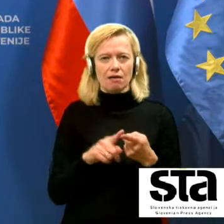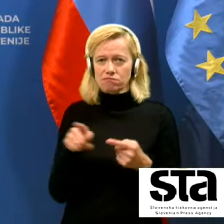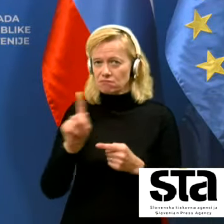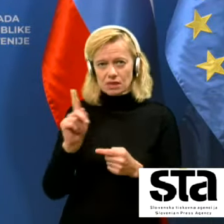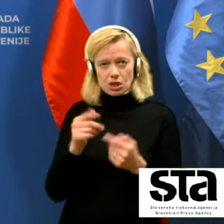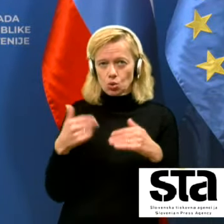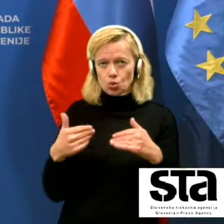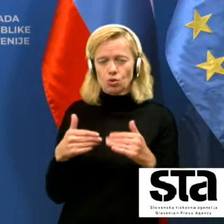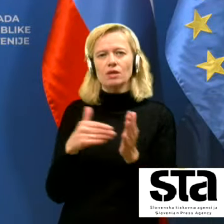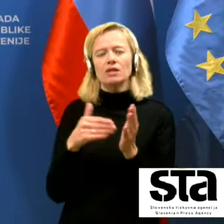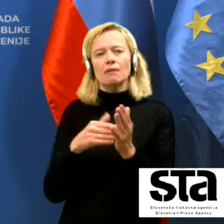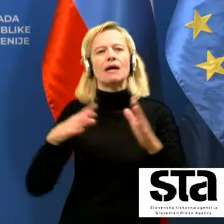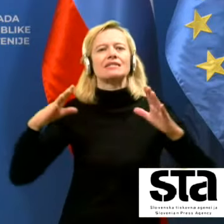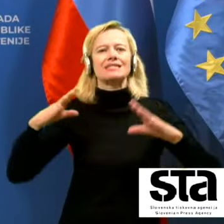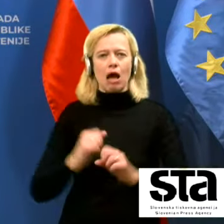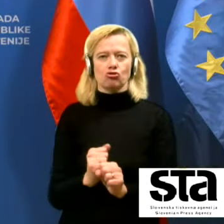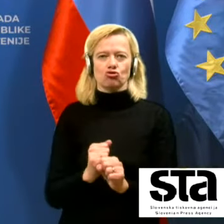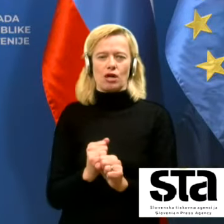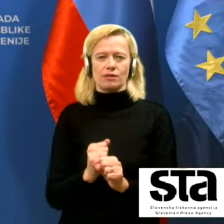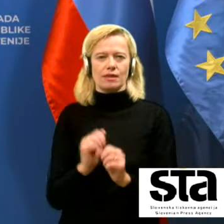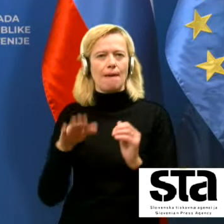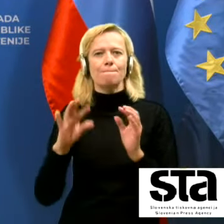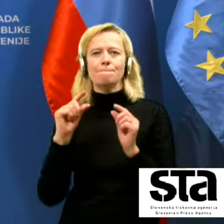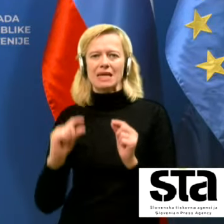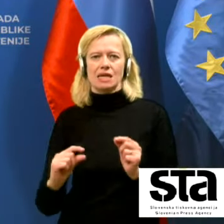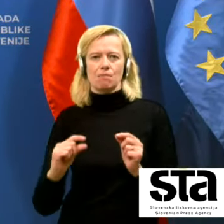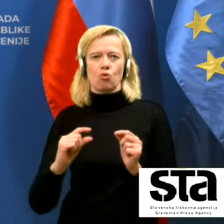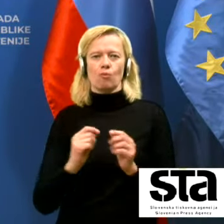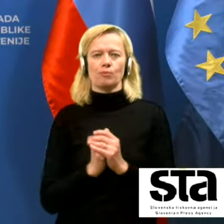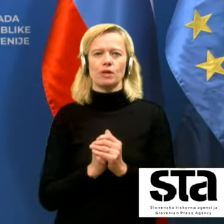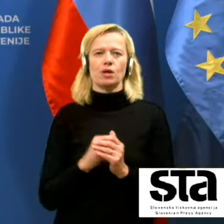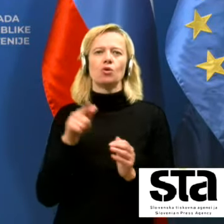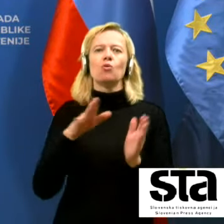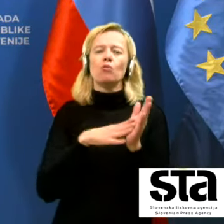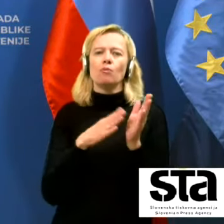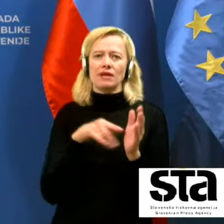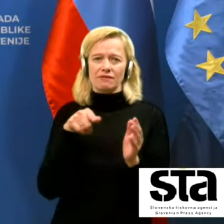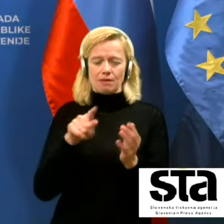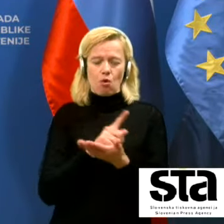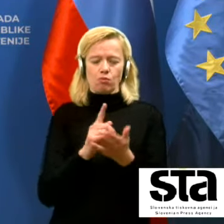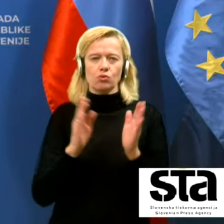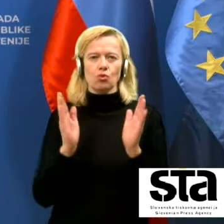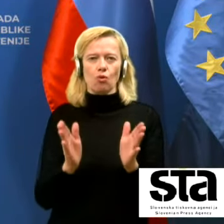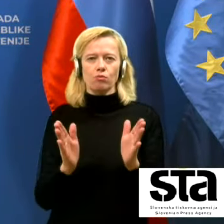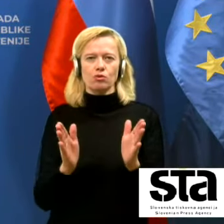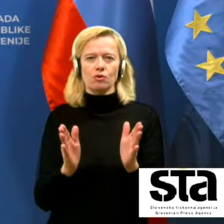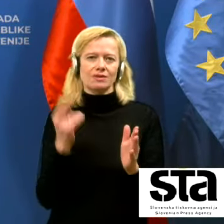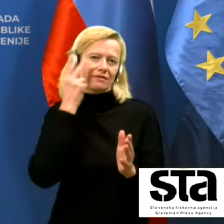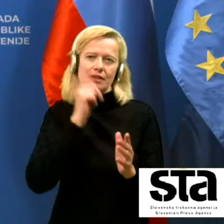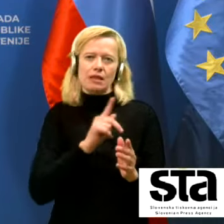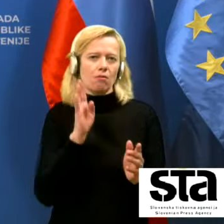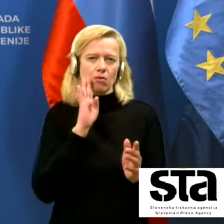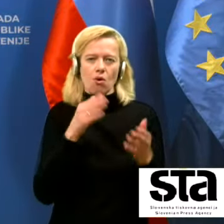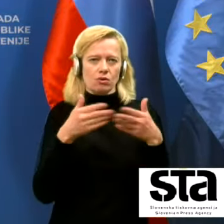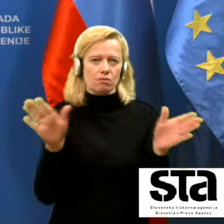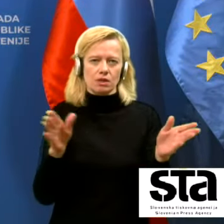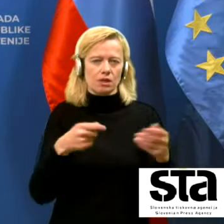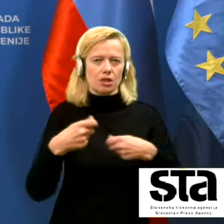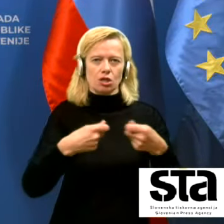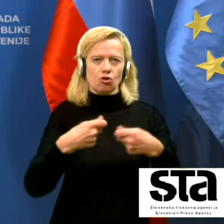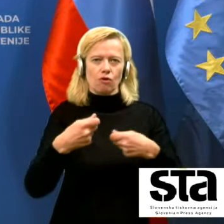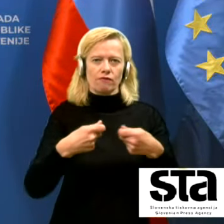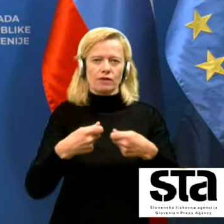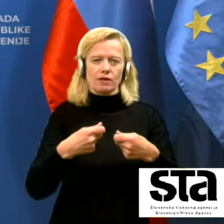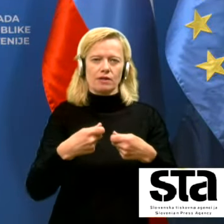res spraviti na minimum, kar pomeni, da v tem obdobju zelo verjetno sveda ne bo odprtih trgovine